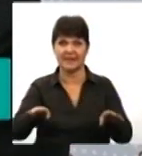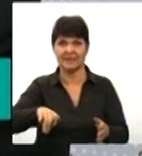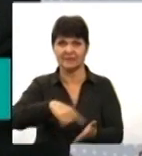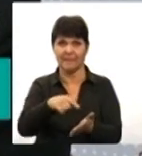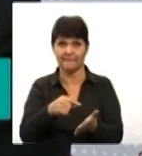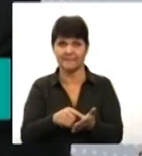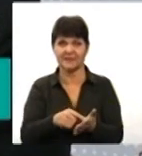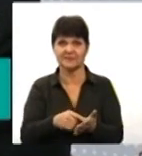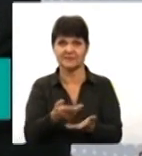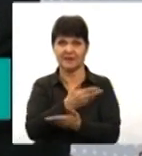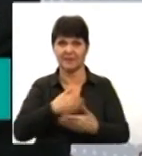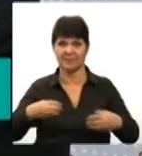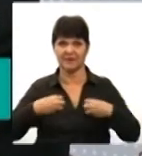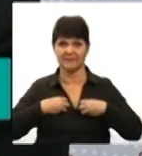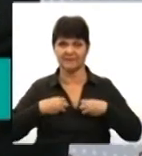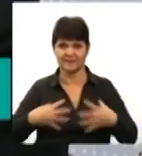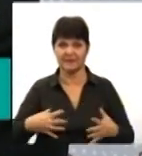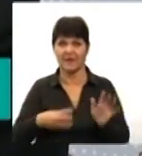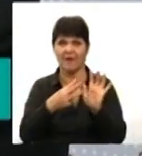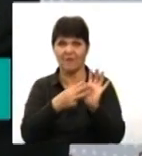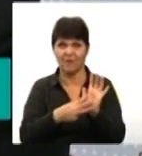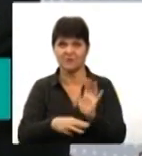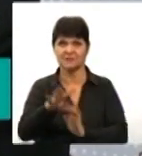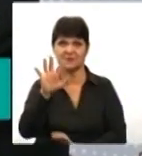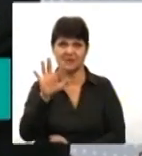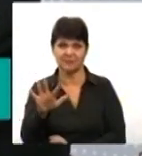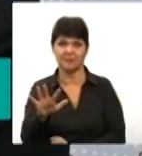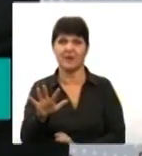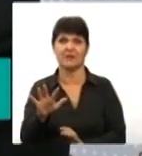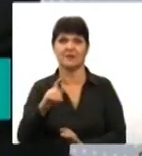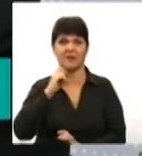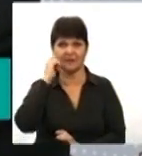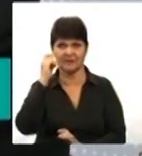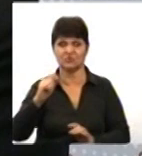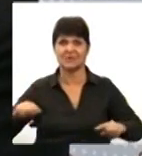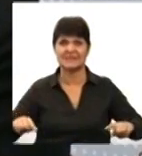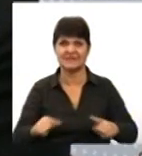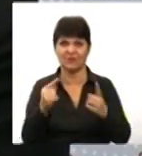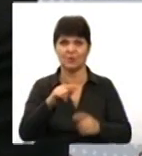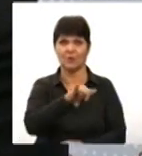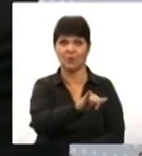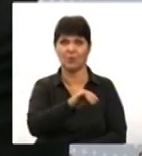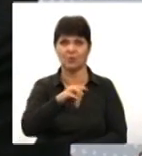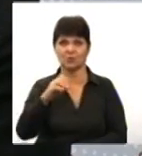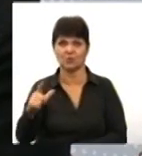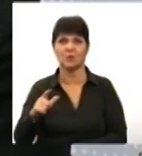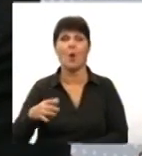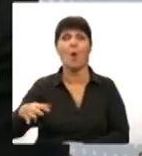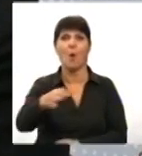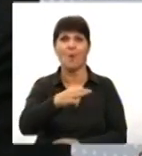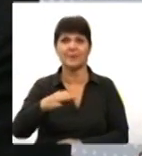відмічаємо 85-річчя створення нашої організації, відмічаємо в обласній філармонії, в Плеяді,